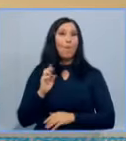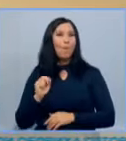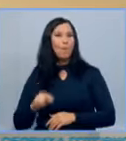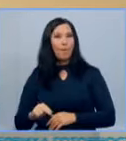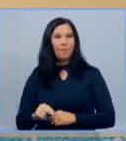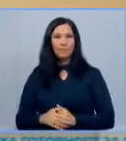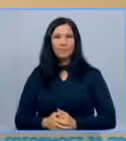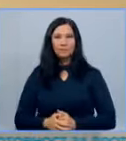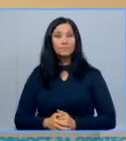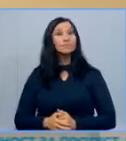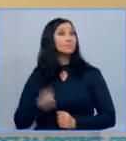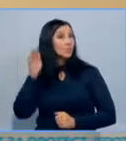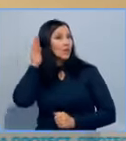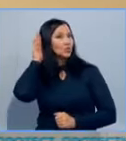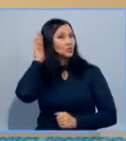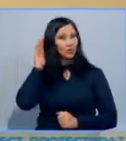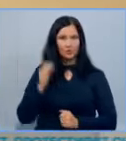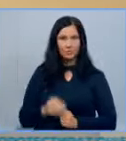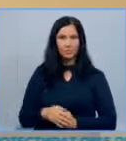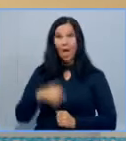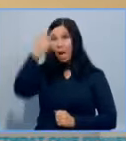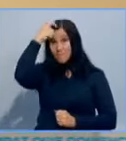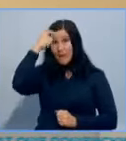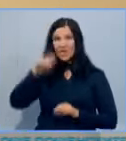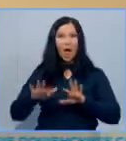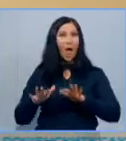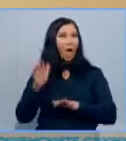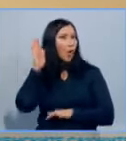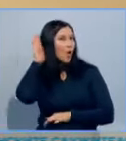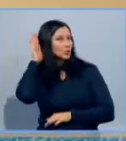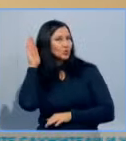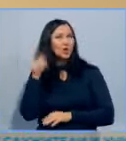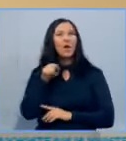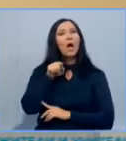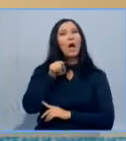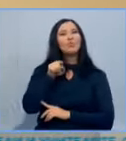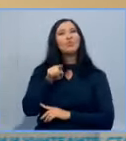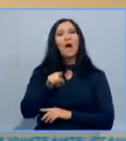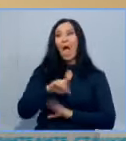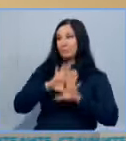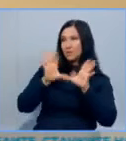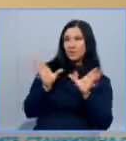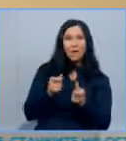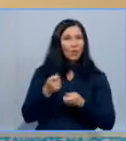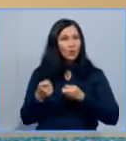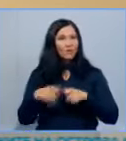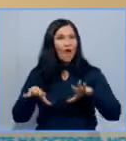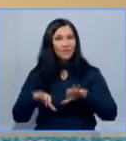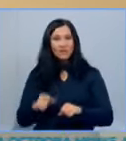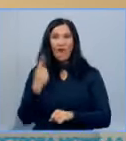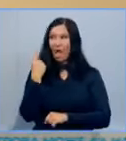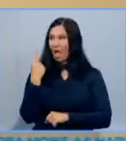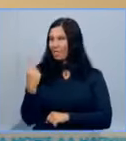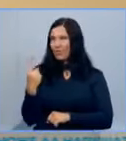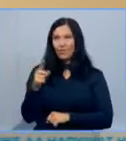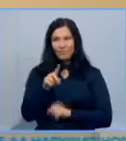слуша, не вере ако слуша, това е изцяло търговия с власт, един от